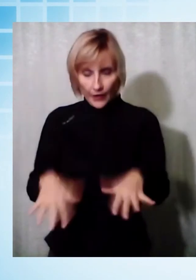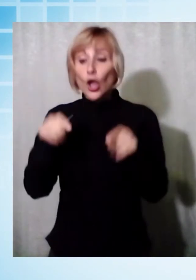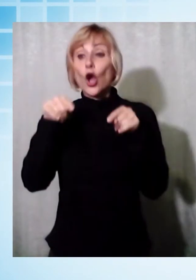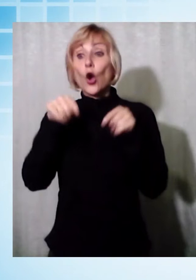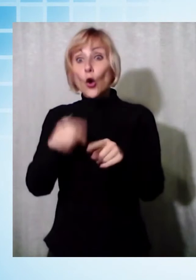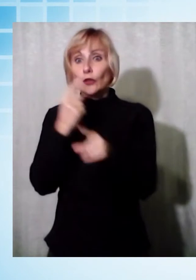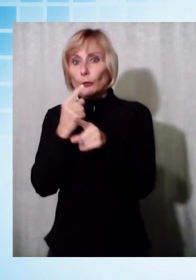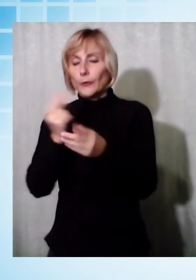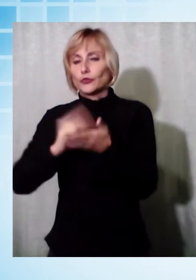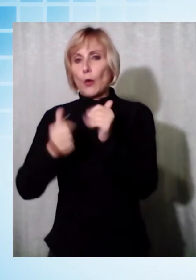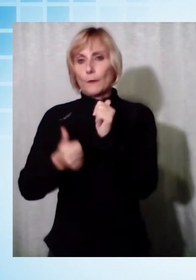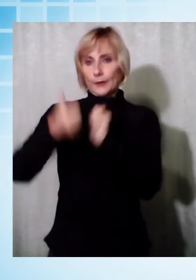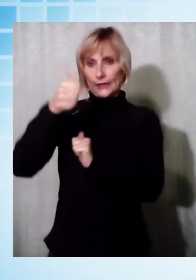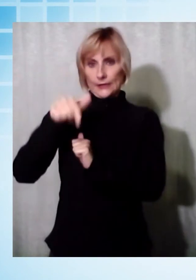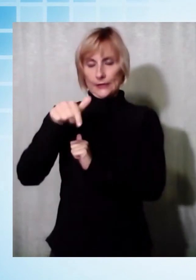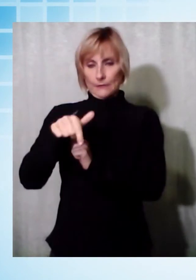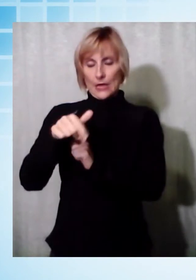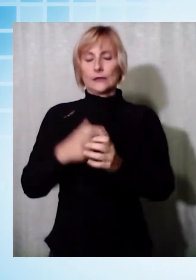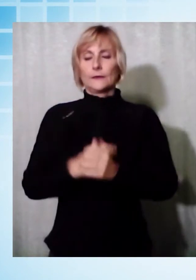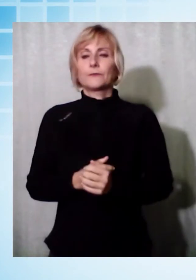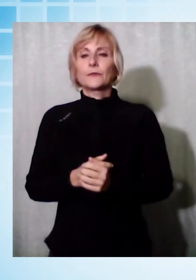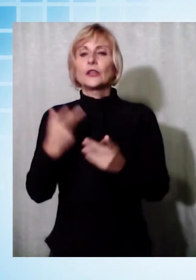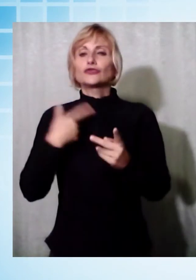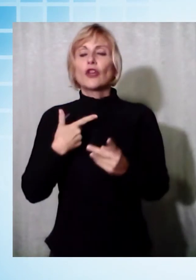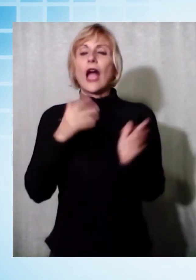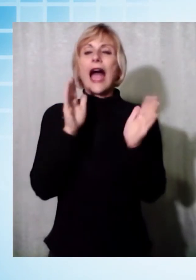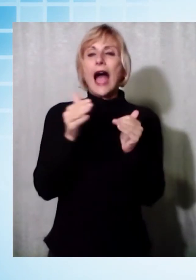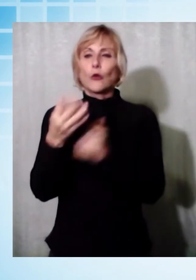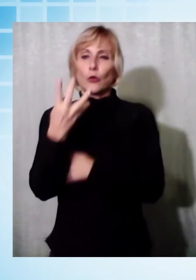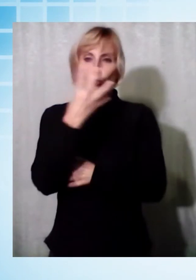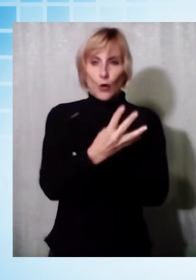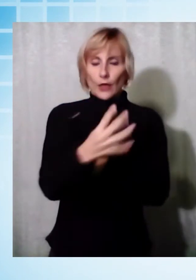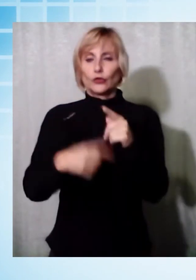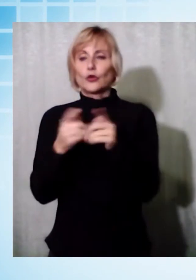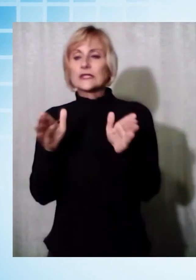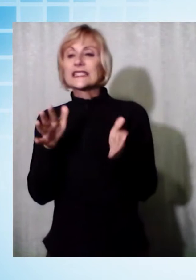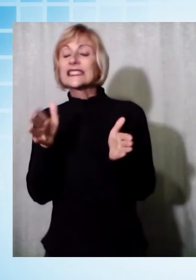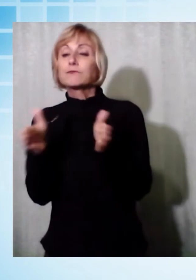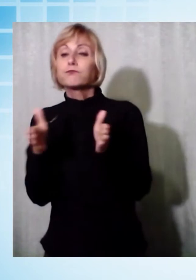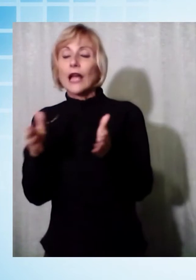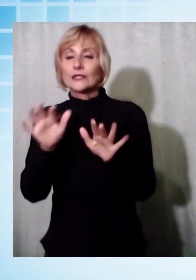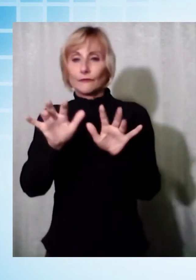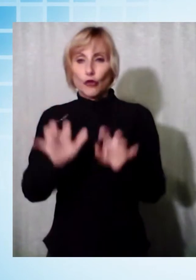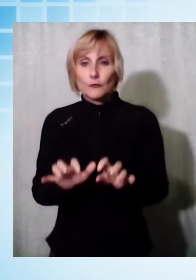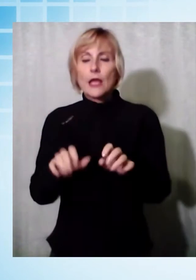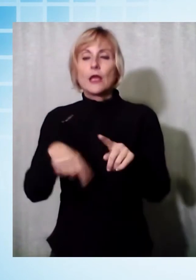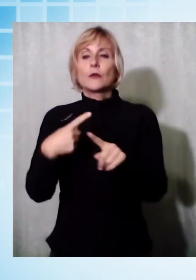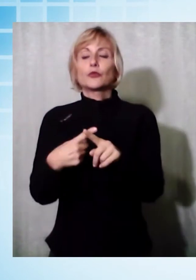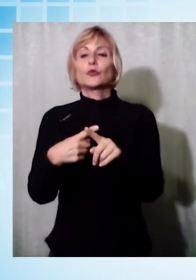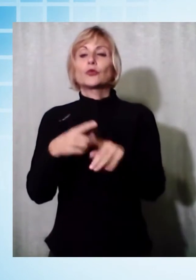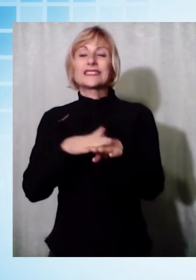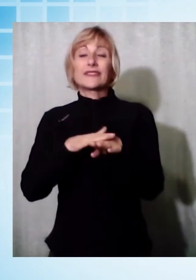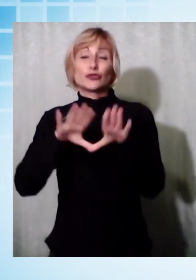Il progetto prevede la realizzazione di quattro aule, spazi informali e servizi per complessivi 600 metri quadri circa,